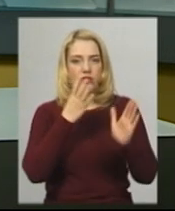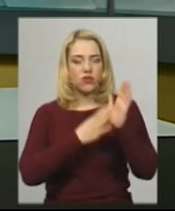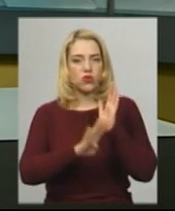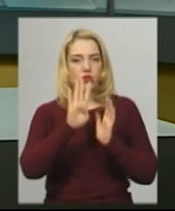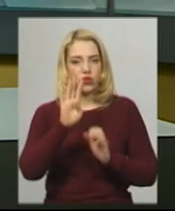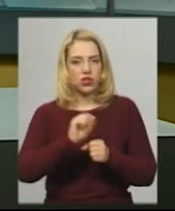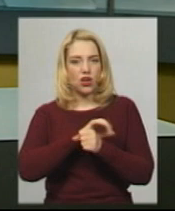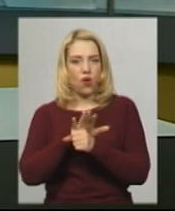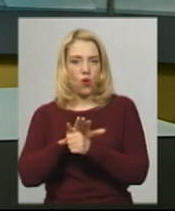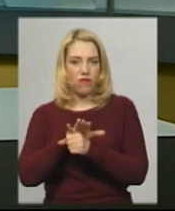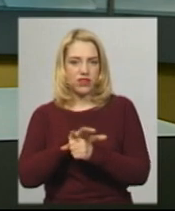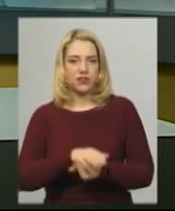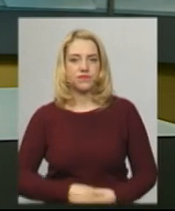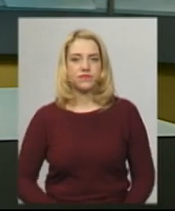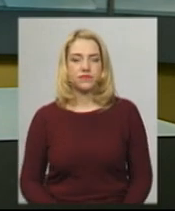COVID-19.